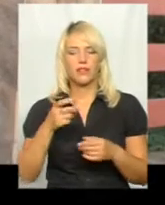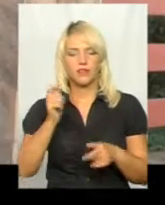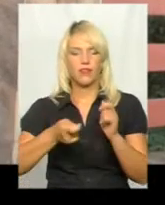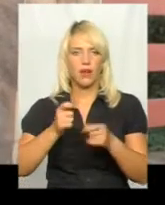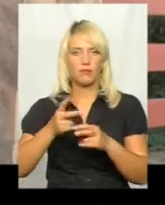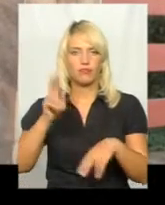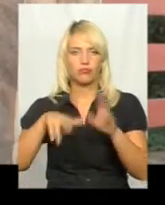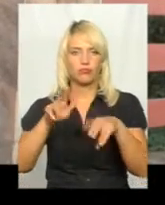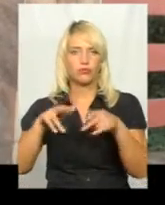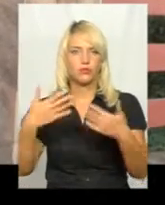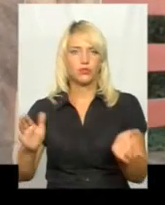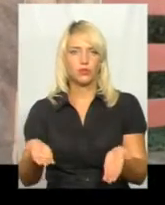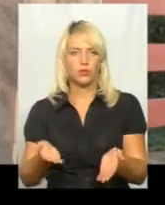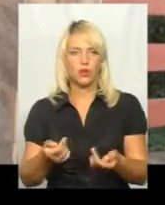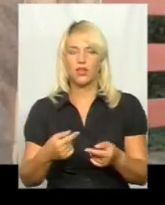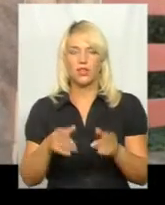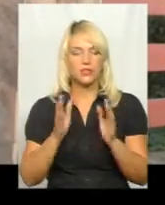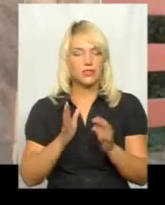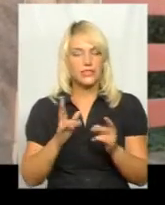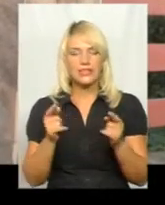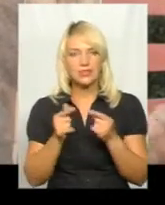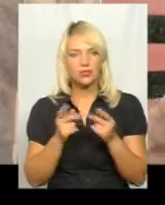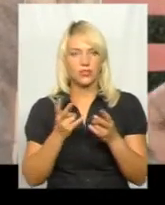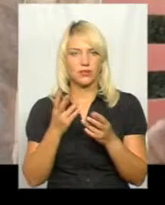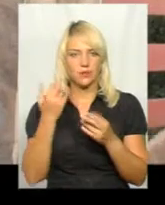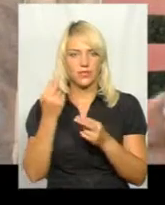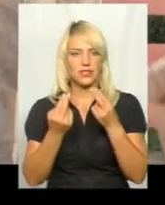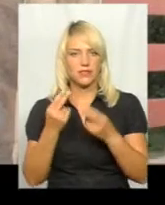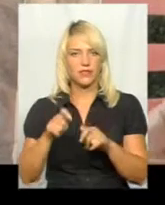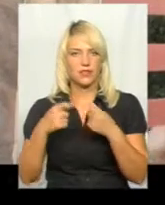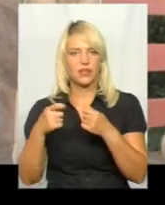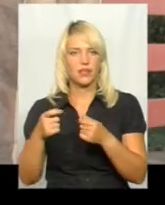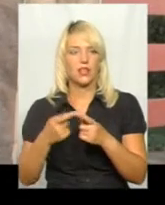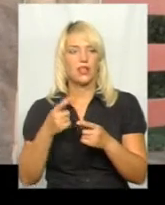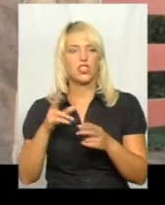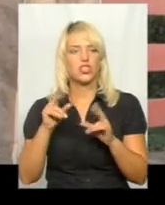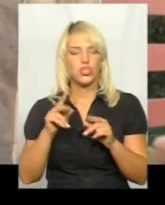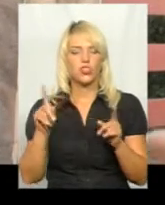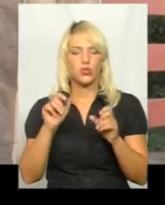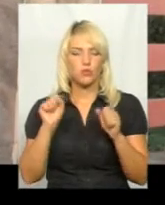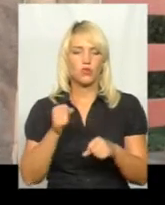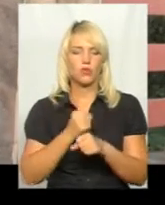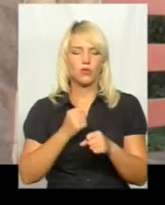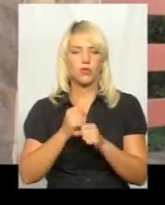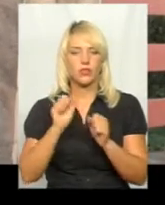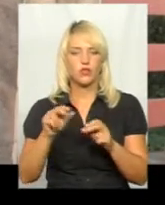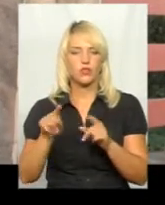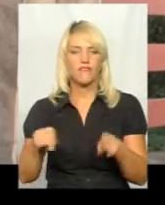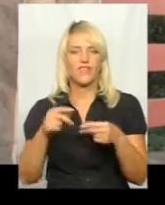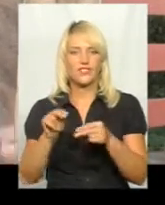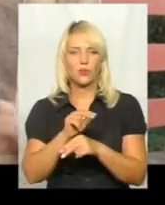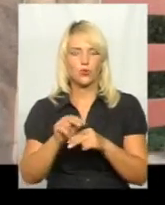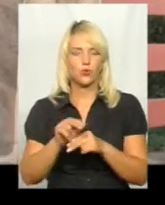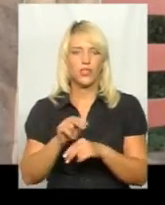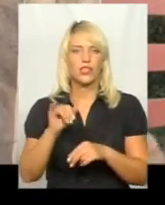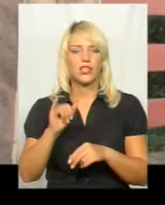фарби так і зробили. Тому тільки треба так повернути. І думаю, що це, на щастя, те, що зробити можливо. І відреставрувати те, що поламане,